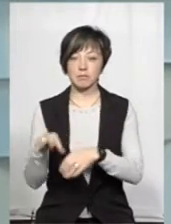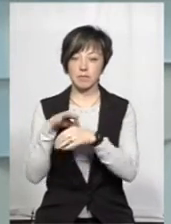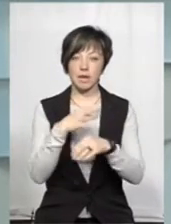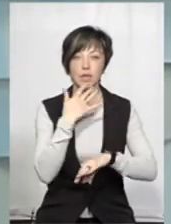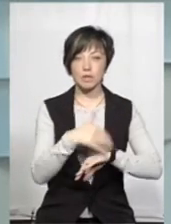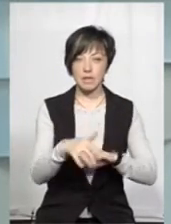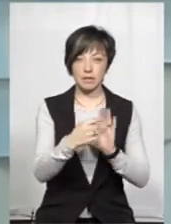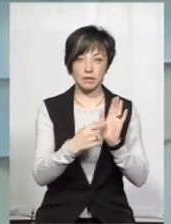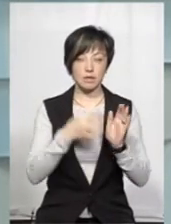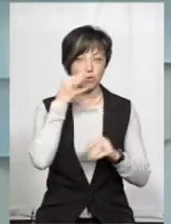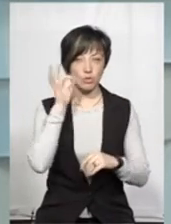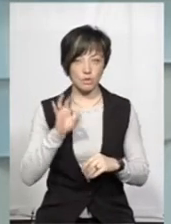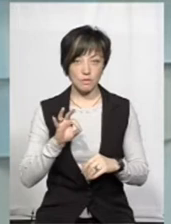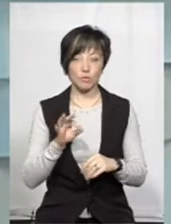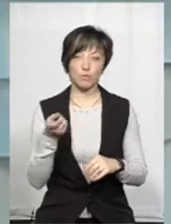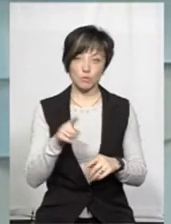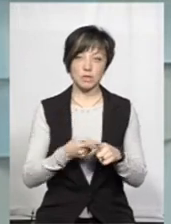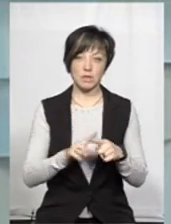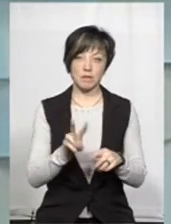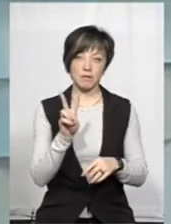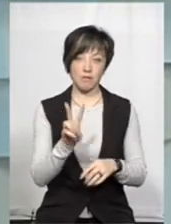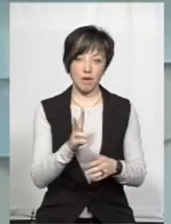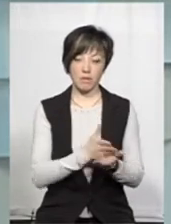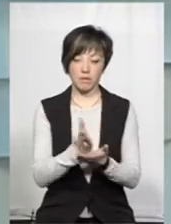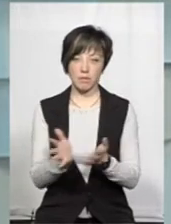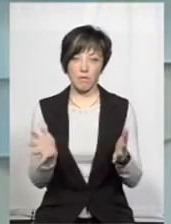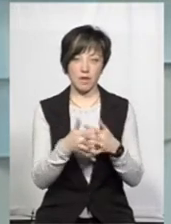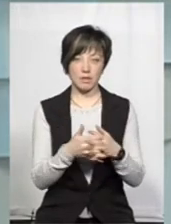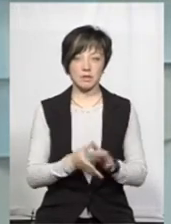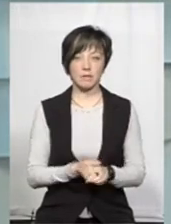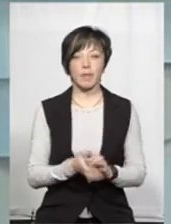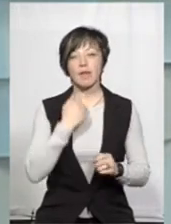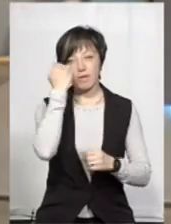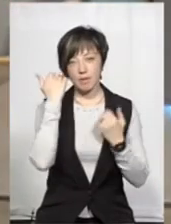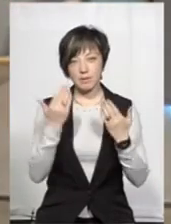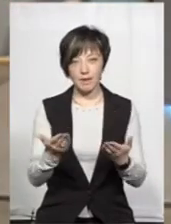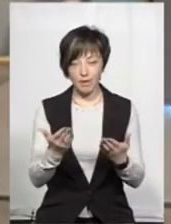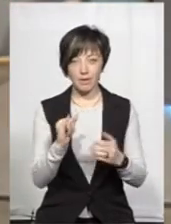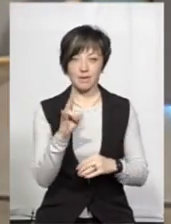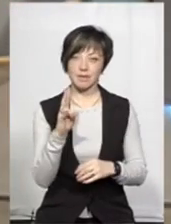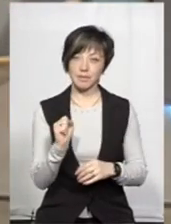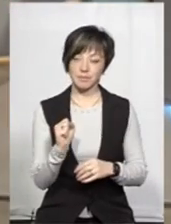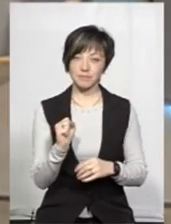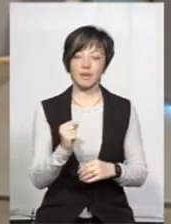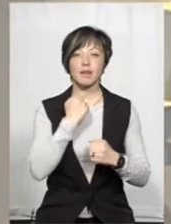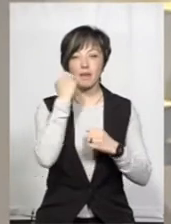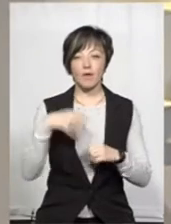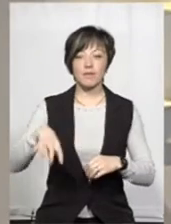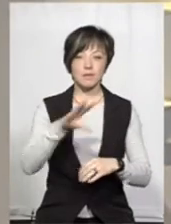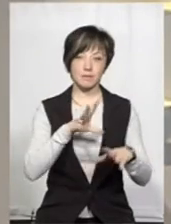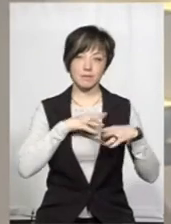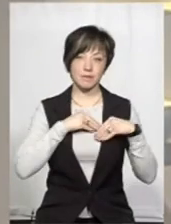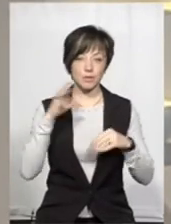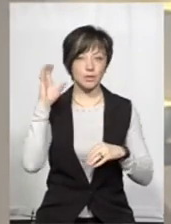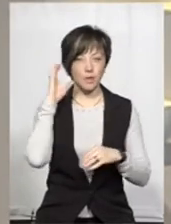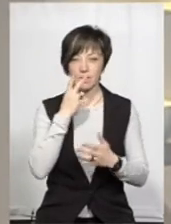іноземців, які діляться з досвідом. Тому це два поняття взаємопов'язаних. Я вам дякую, пані Інна. Дякую всім, хто